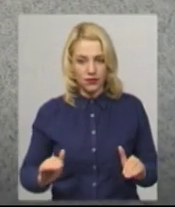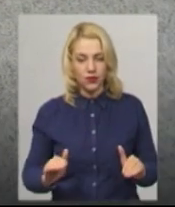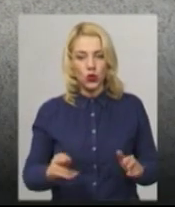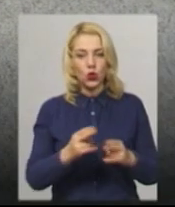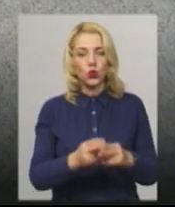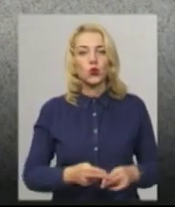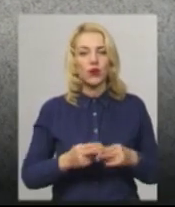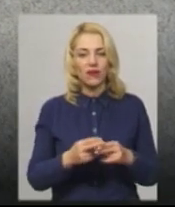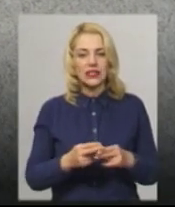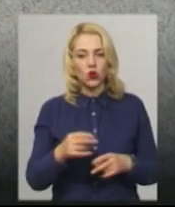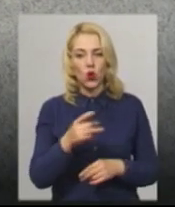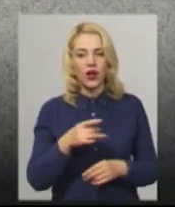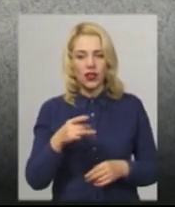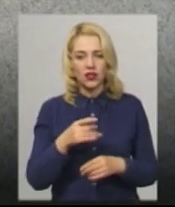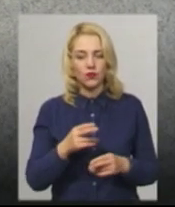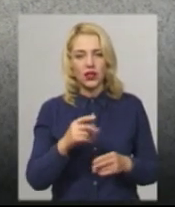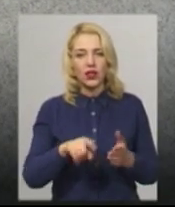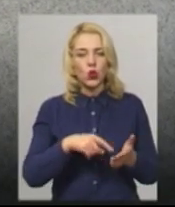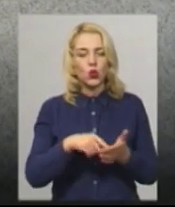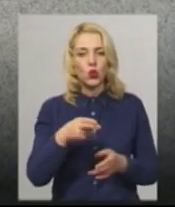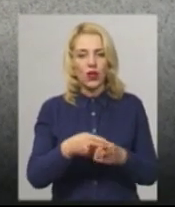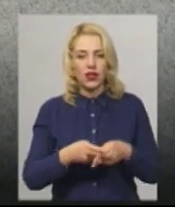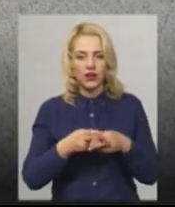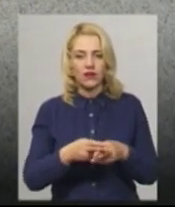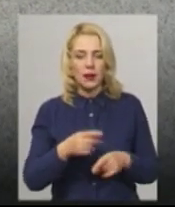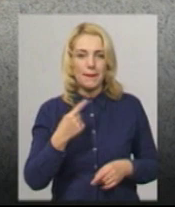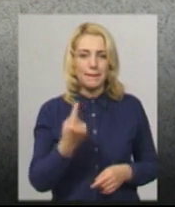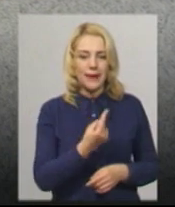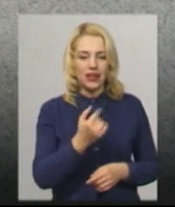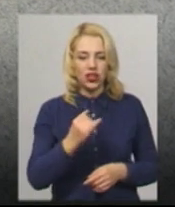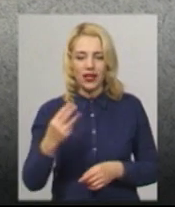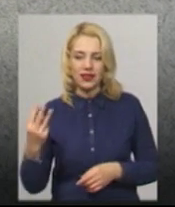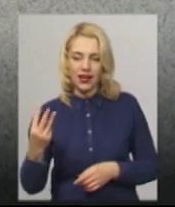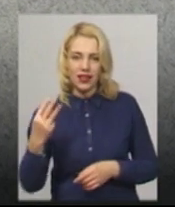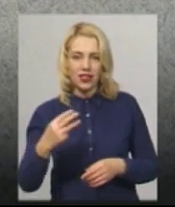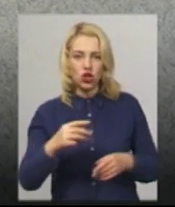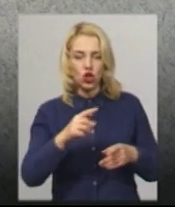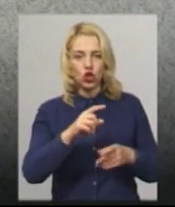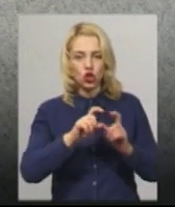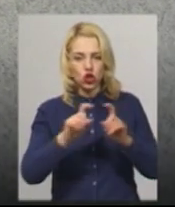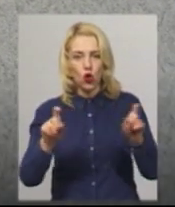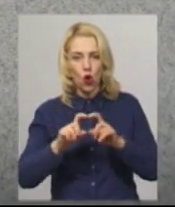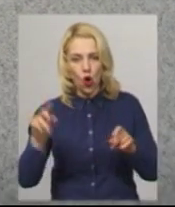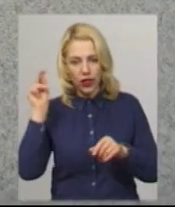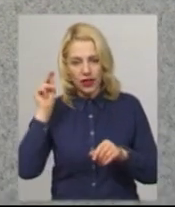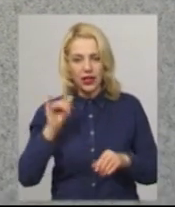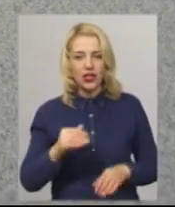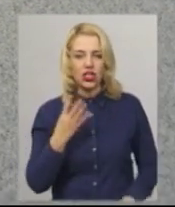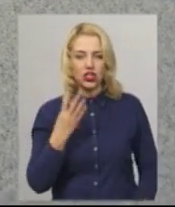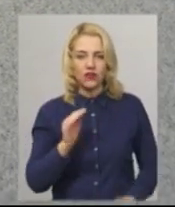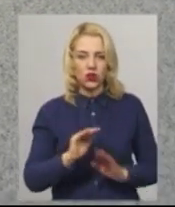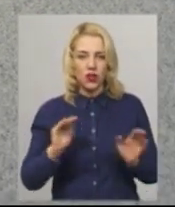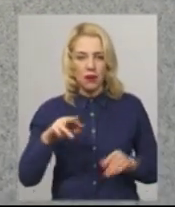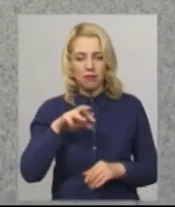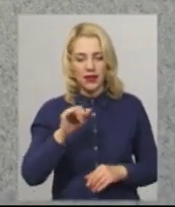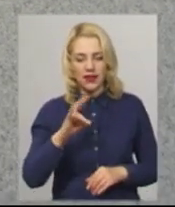Дунаєвецького району, це перша і третя школа, четверо дітей з мінінгітами,